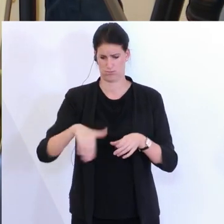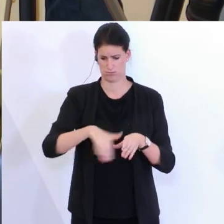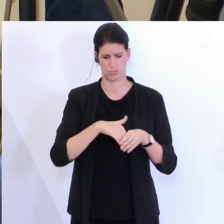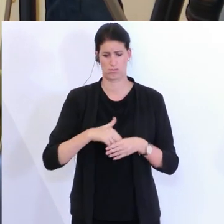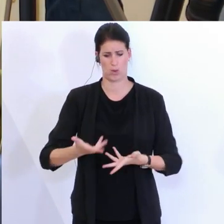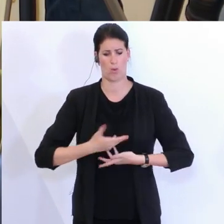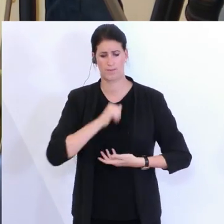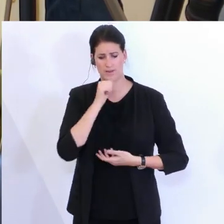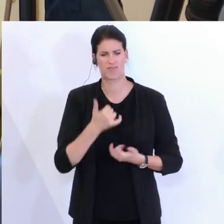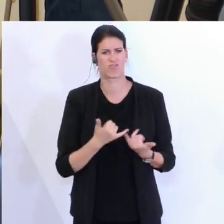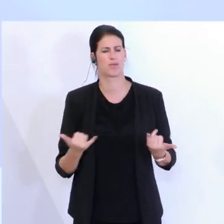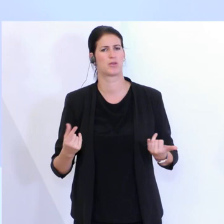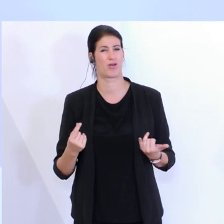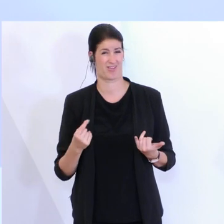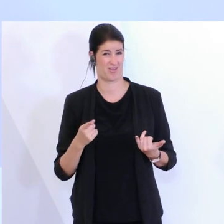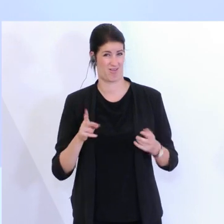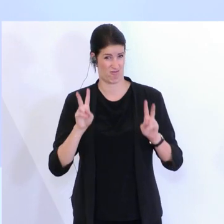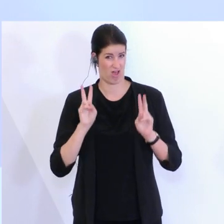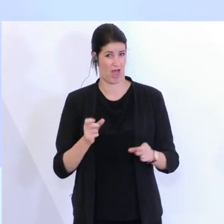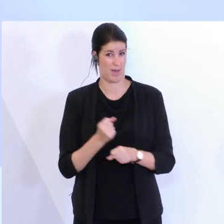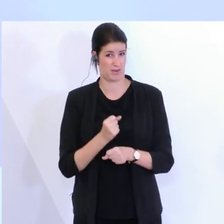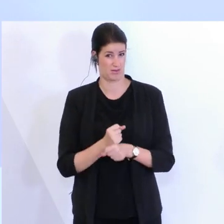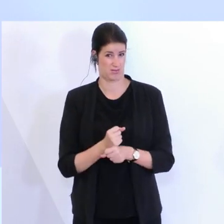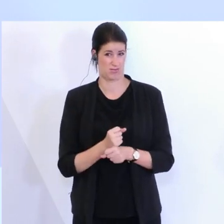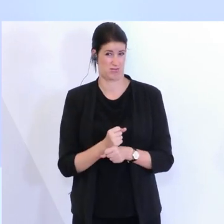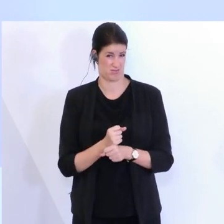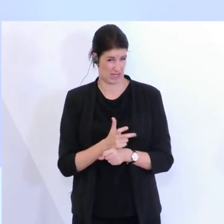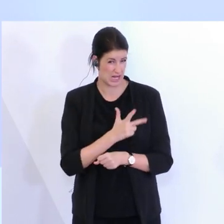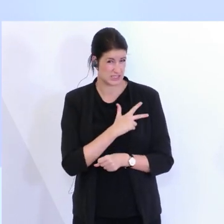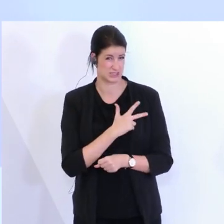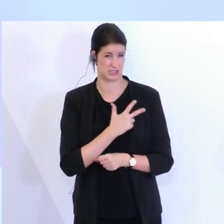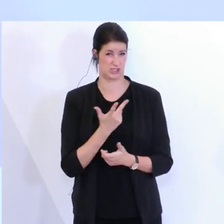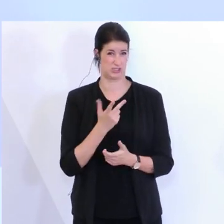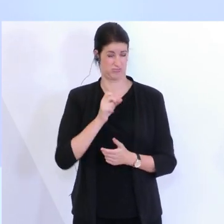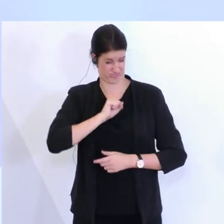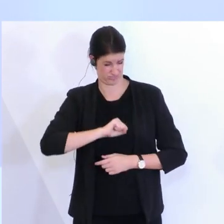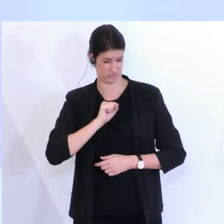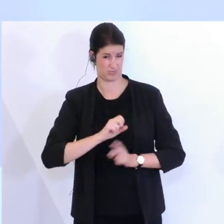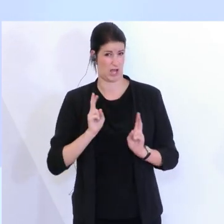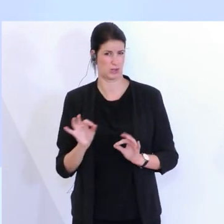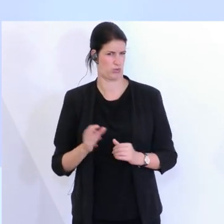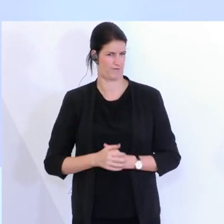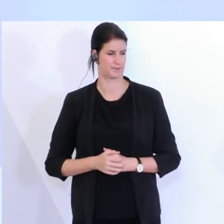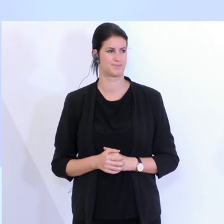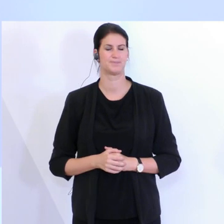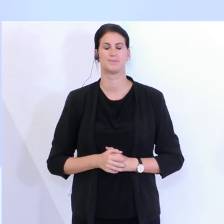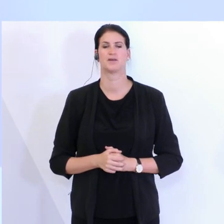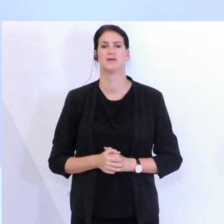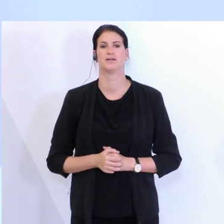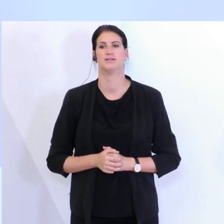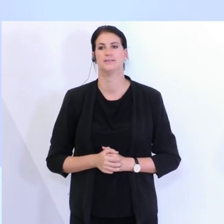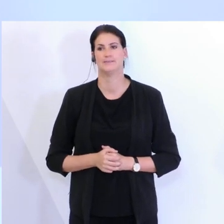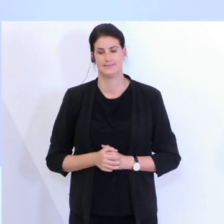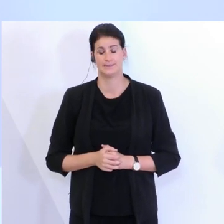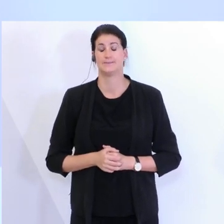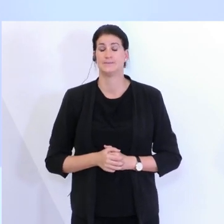dieses Problem sonst lösen? Also zum einen ist natürlich jedes, wenn auch noch so leicht geartetes Plus,